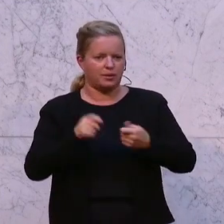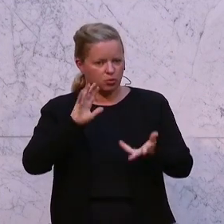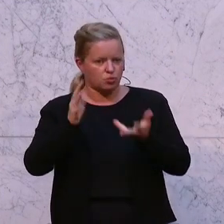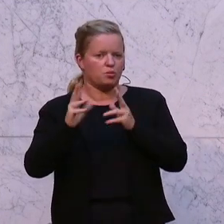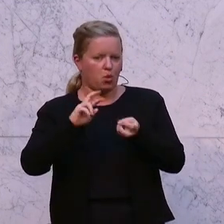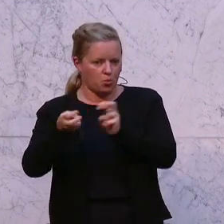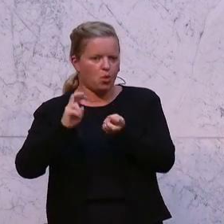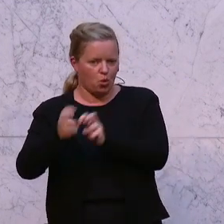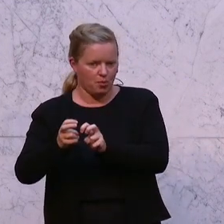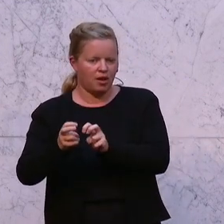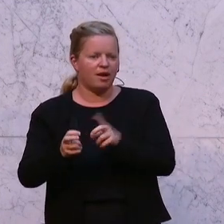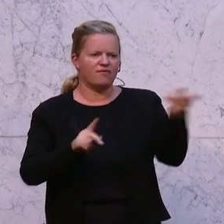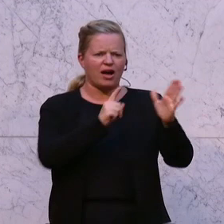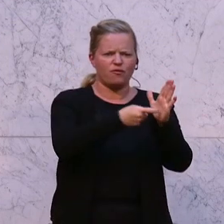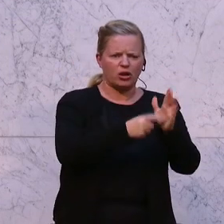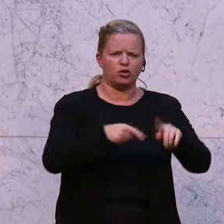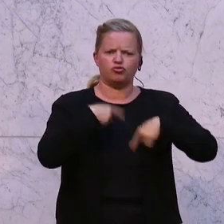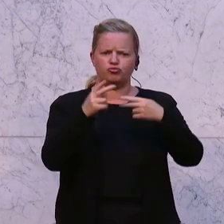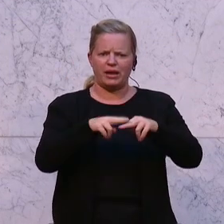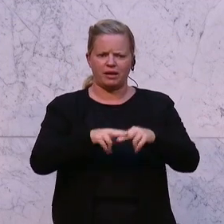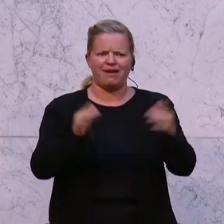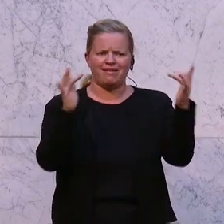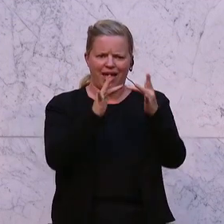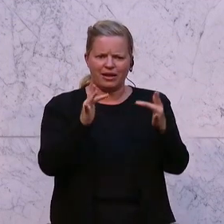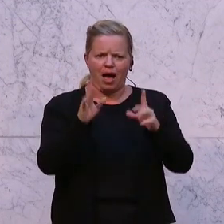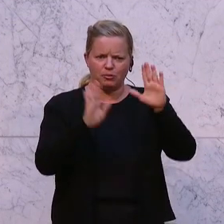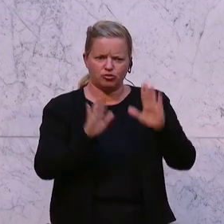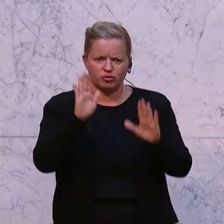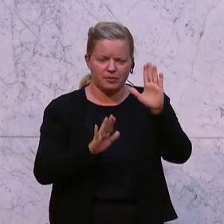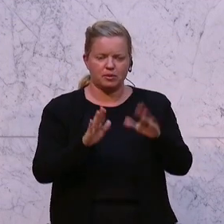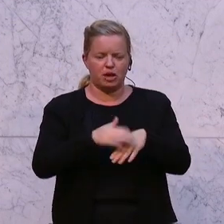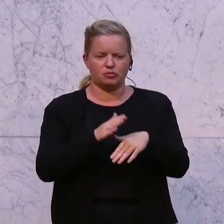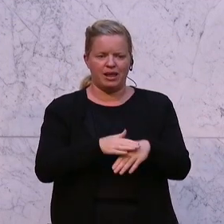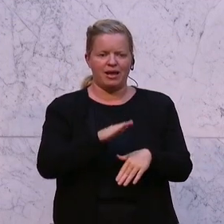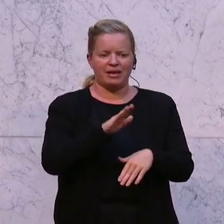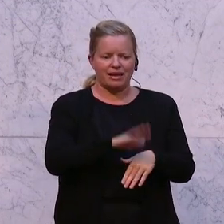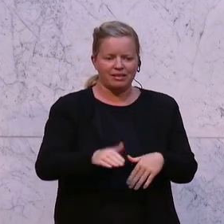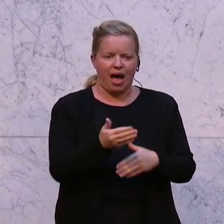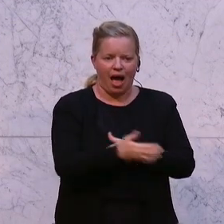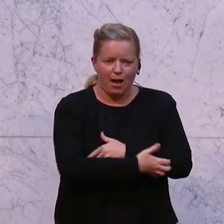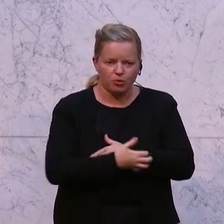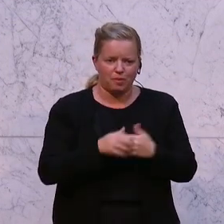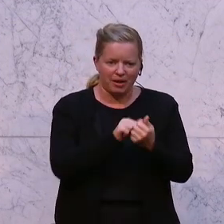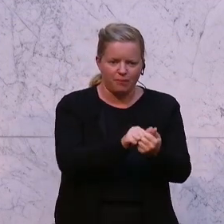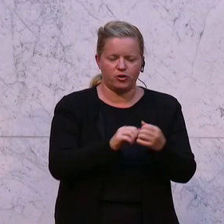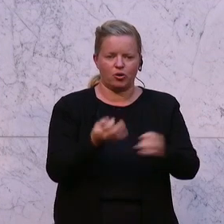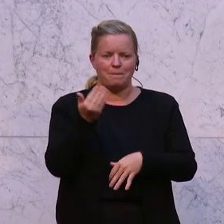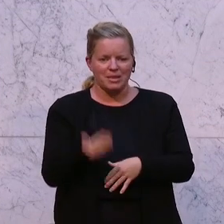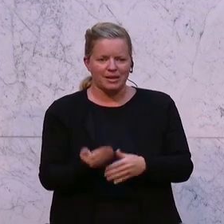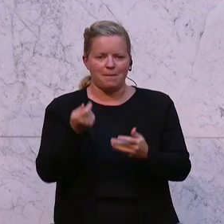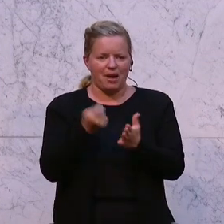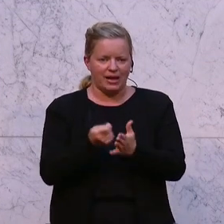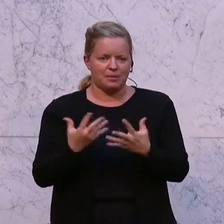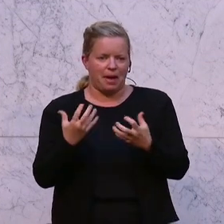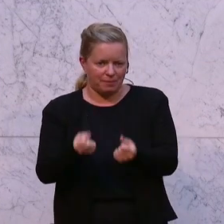gefordert haben und dann dagegen gestimmt haben, wie beispielsweise das Paket gegen Kinderarmut oder die Mietpreisbremse. Und das zeigt eben, dass, oder